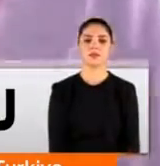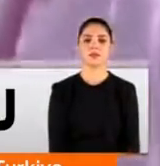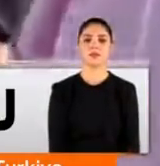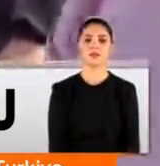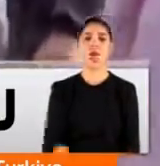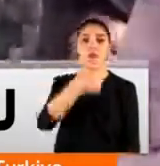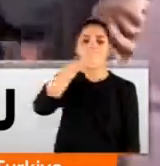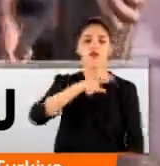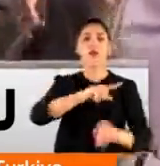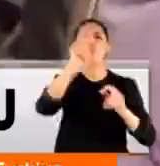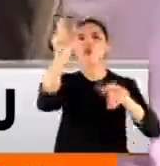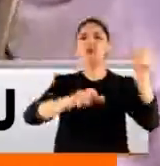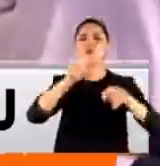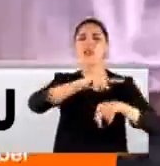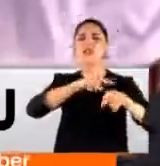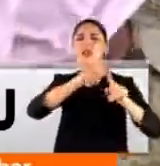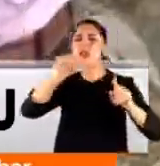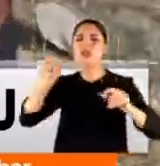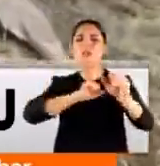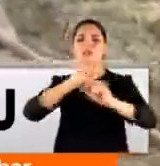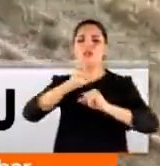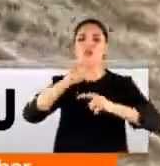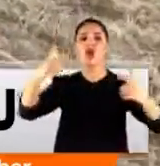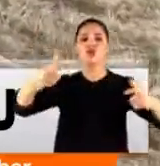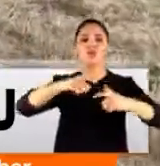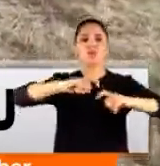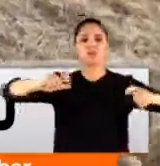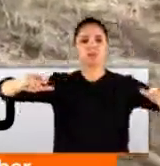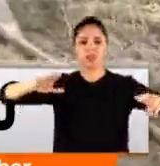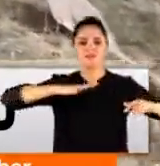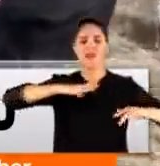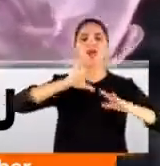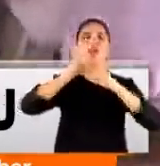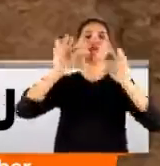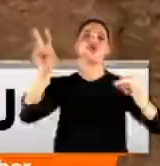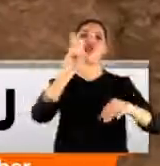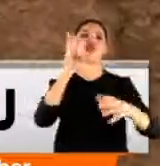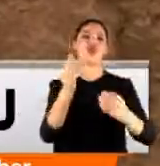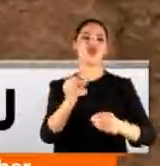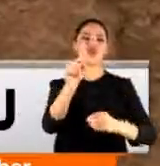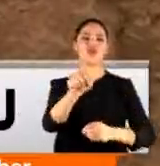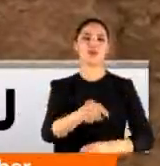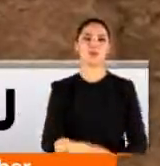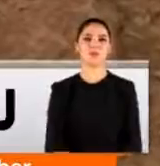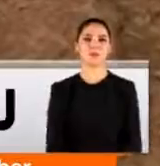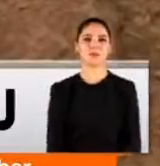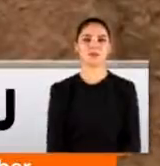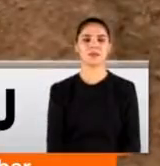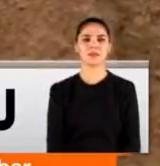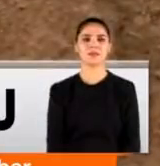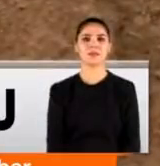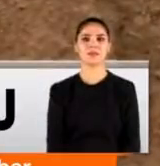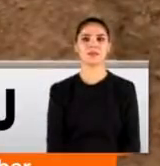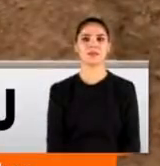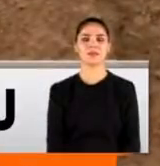Köylüler saatlerce uğraştı. Çukurun kenarları genişletildi ve mutlu sona ulaşıldı. Gel, gel, gel, gel,